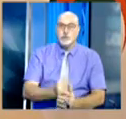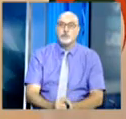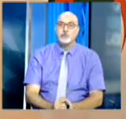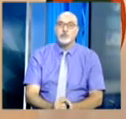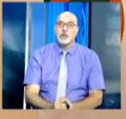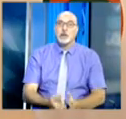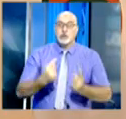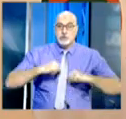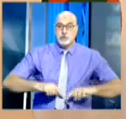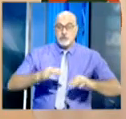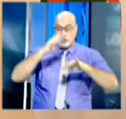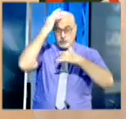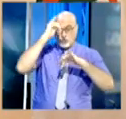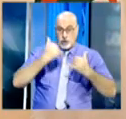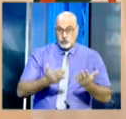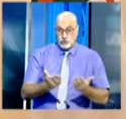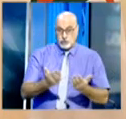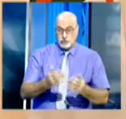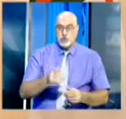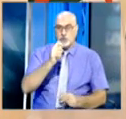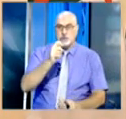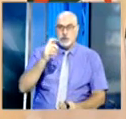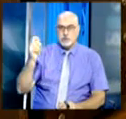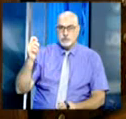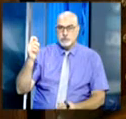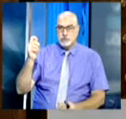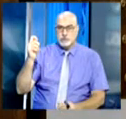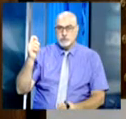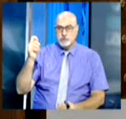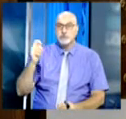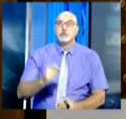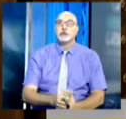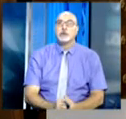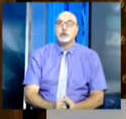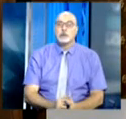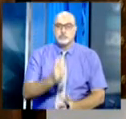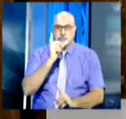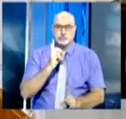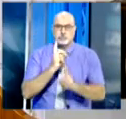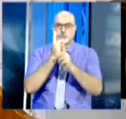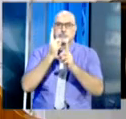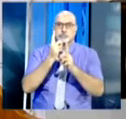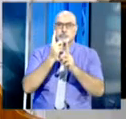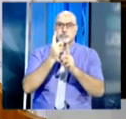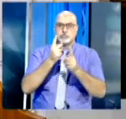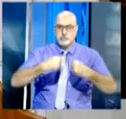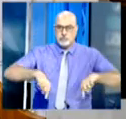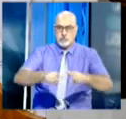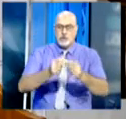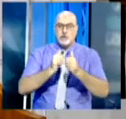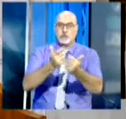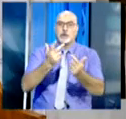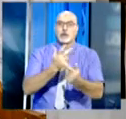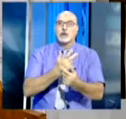الخارجية والجالية الوطنية بالخارج أحمد عطاف بالعاصمة بيداباست محادثات ثنائية مع نظيره